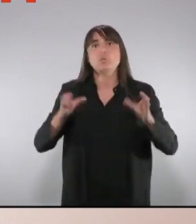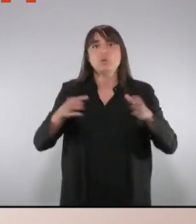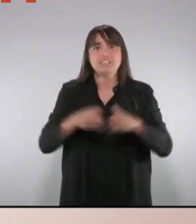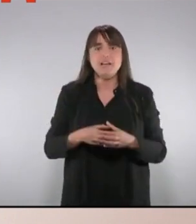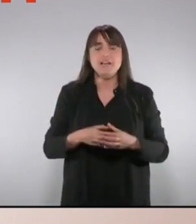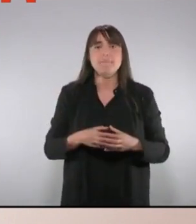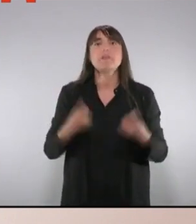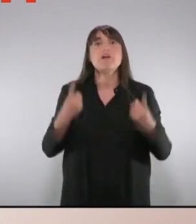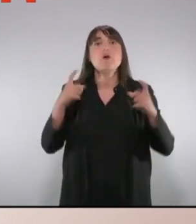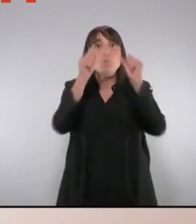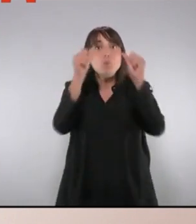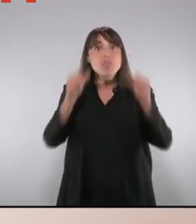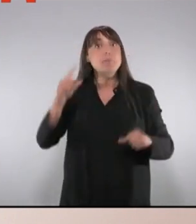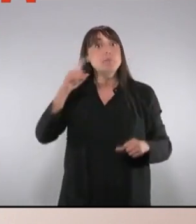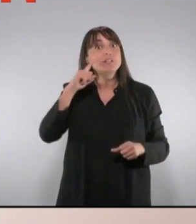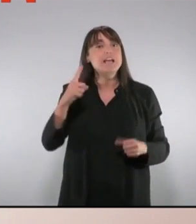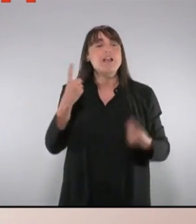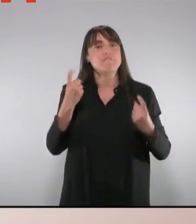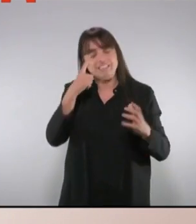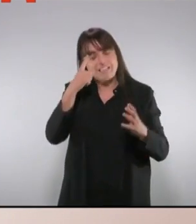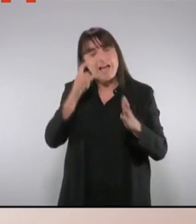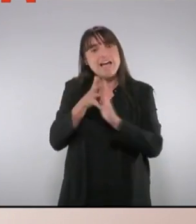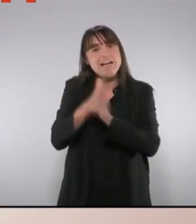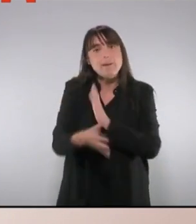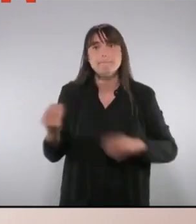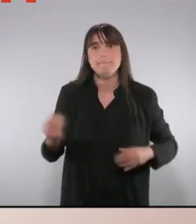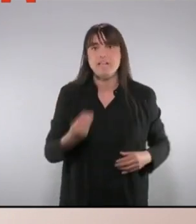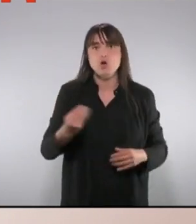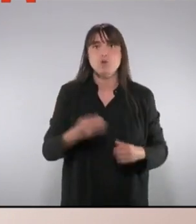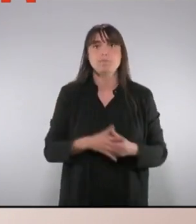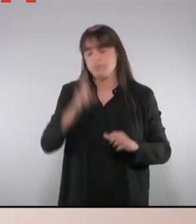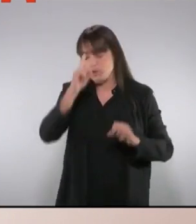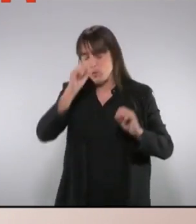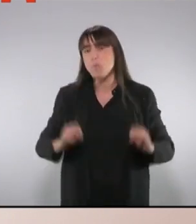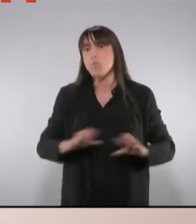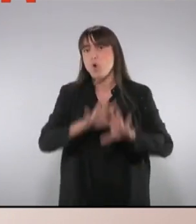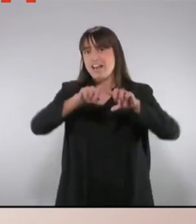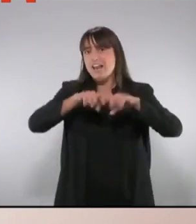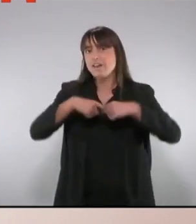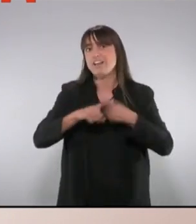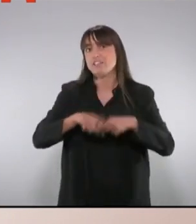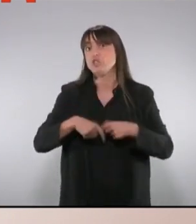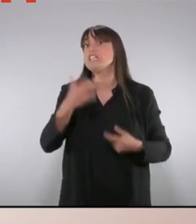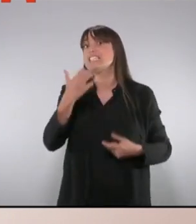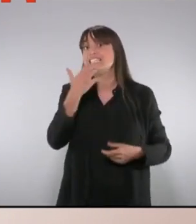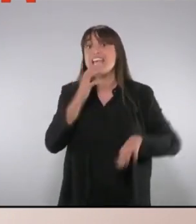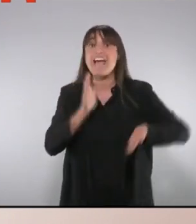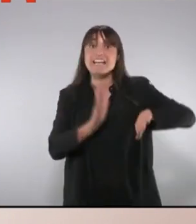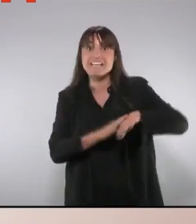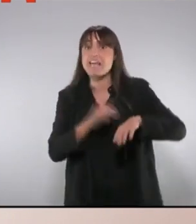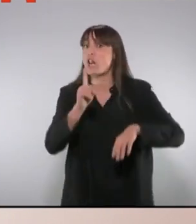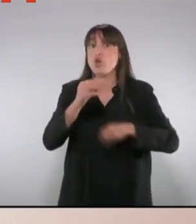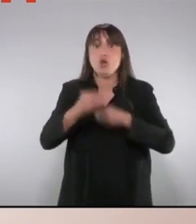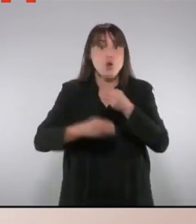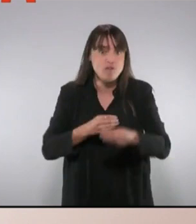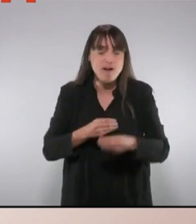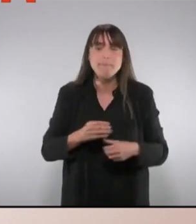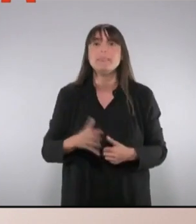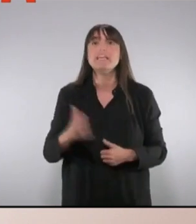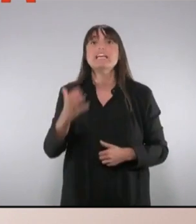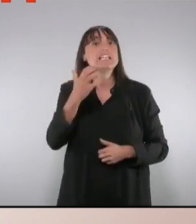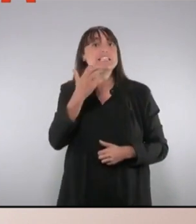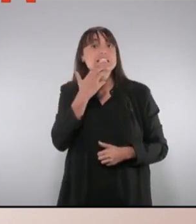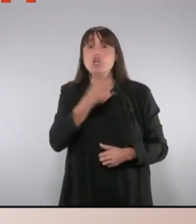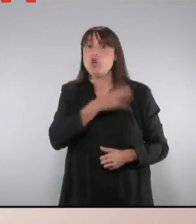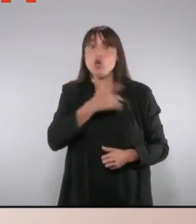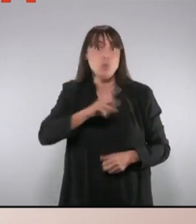policial i reformar els cossos policials. I tenim molt clar una reflexió. Si no ho fem des de l'esquerra, si no ho fem des de la perspectiva transformadora,